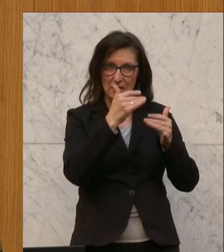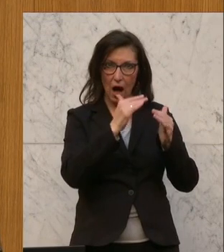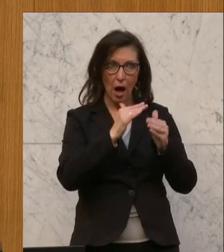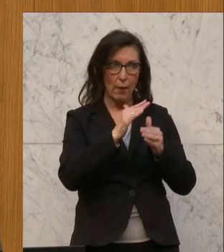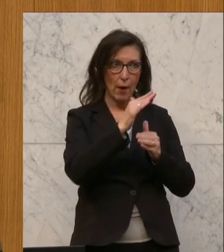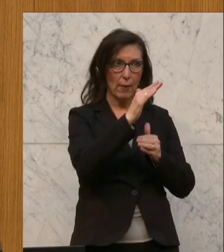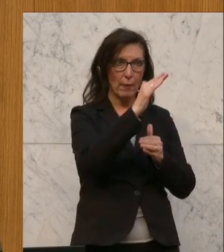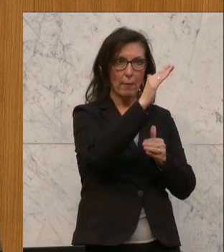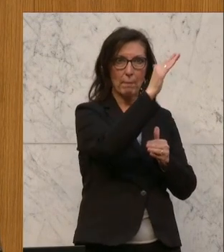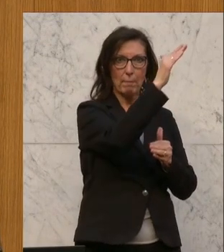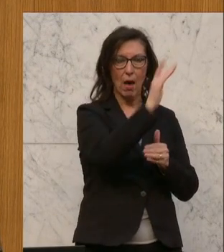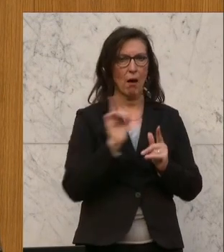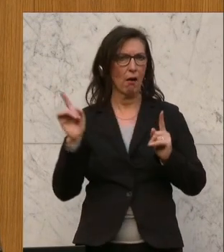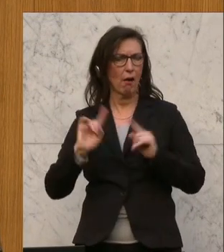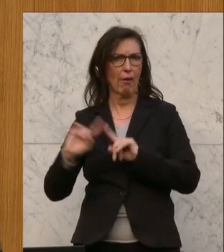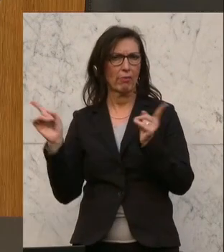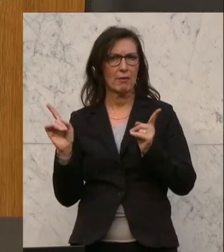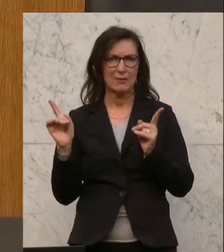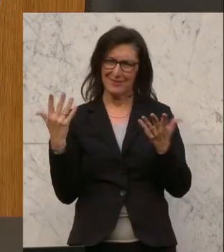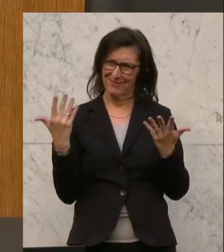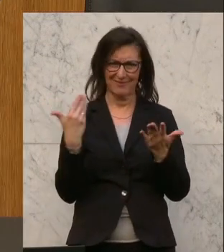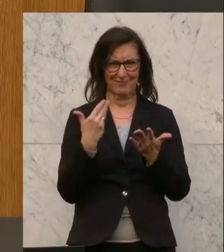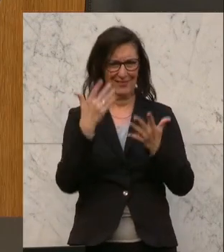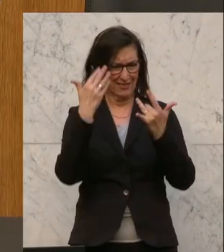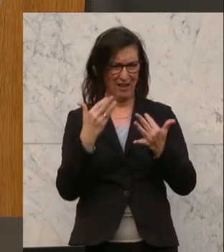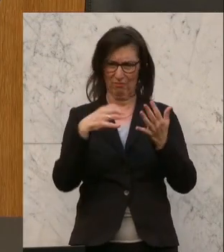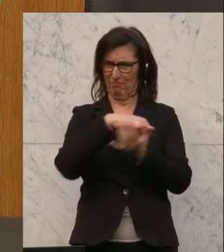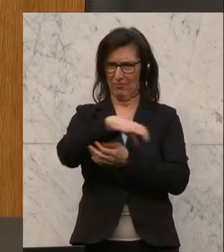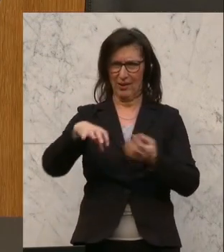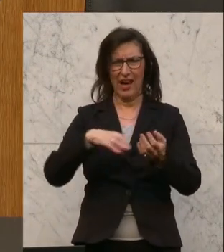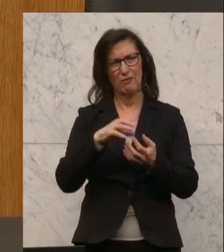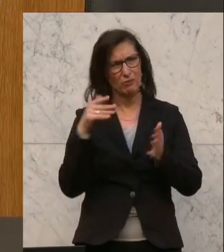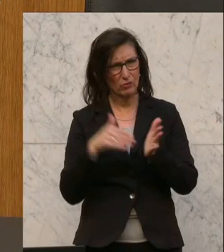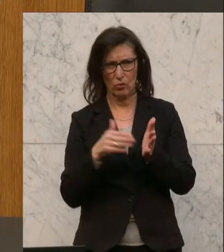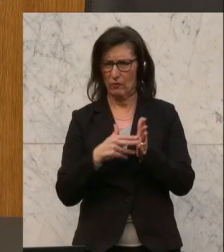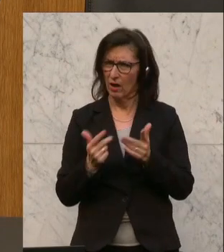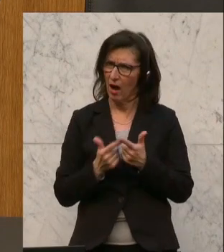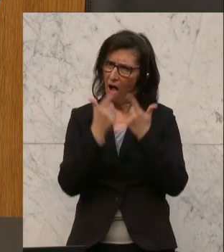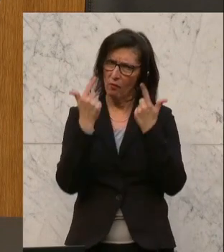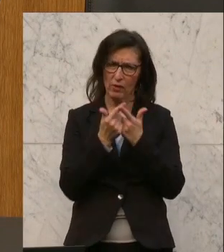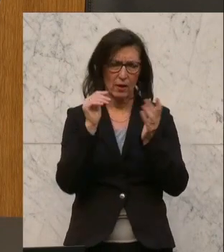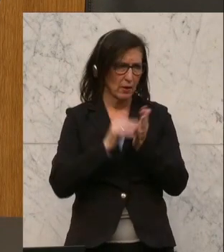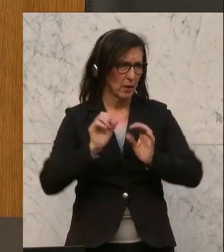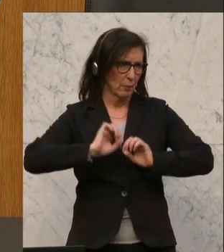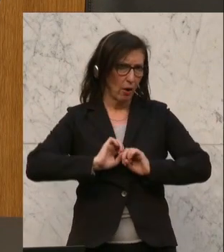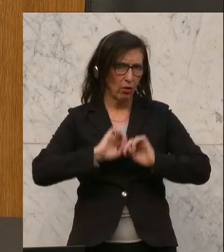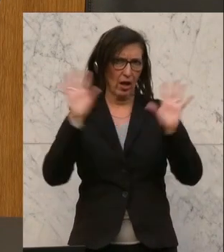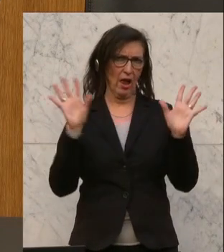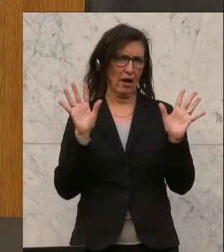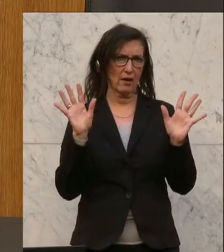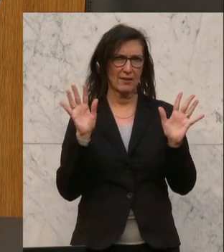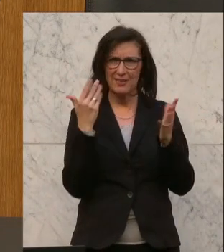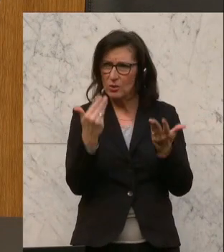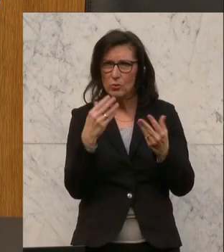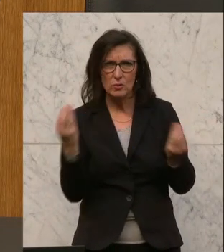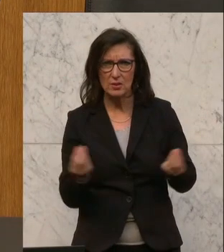Herr Minister, ist es dringend notwendig, dieses Zahlenchaos auch entsprechend aufzuklären, hier für Klarheit zu sorgen, damit diese Dinge